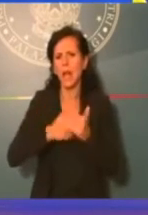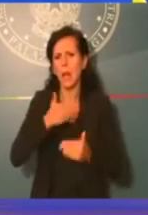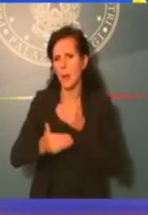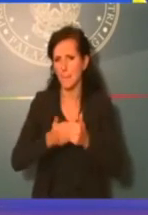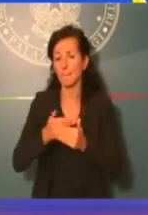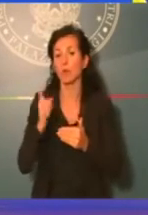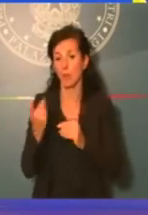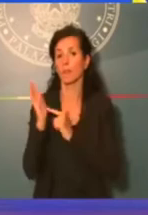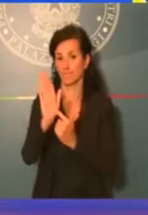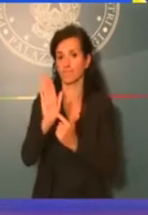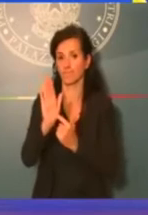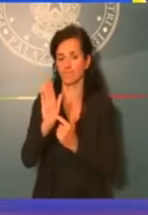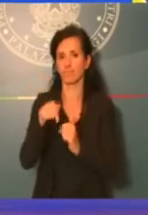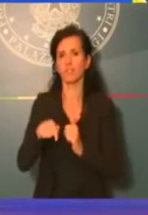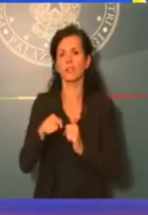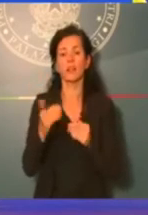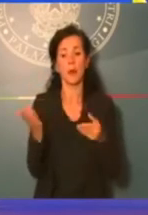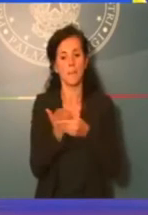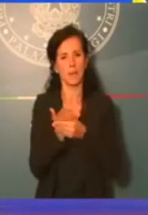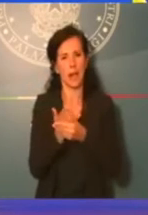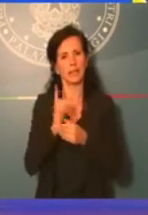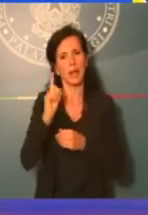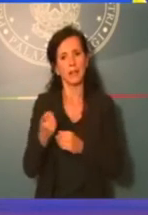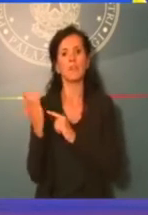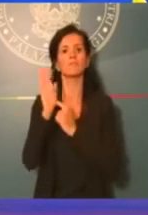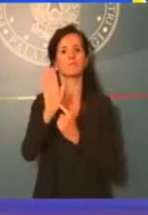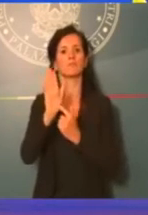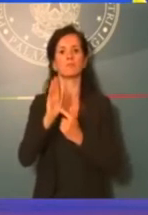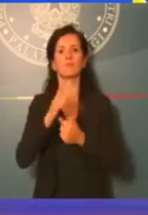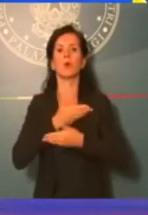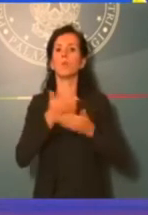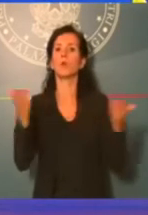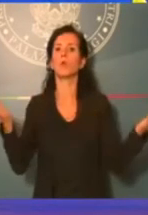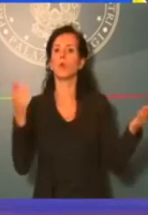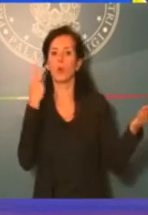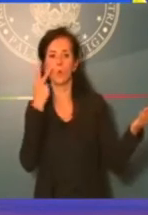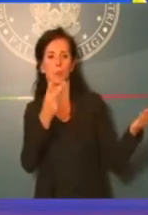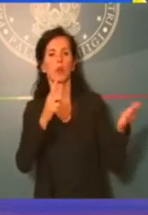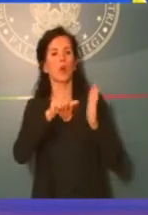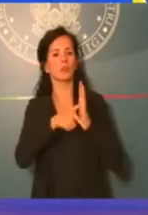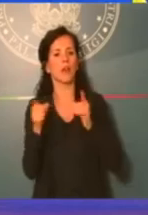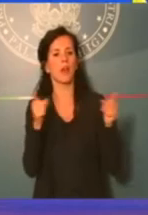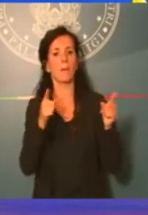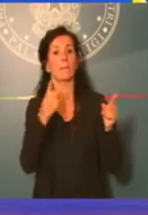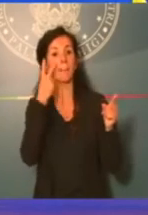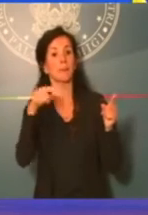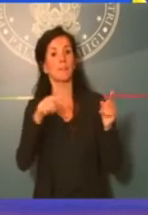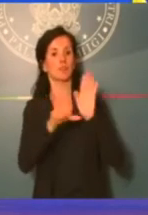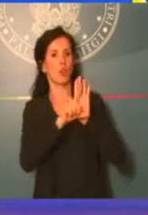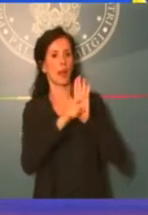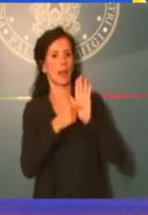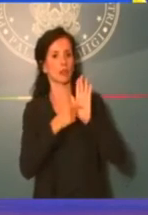quindi sinotticamente in modo che sia visibile a tutti con i tempi previsti per legge. Ciascun